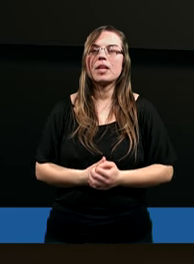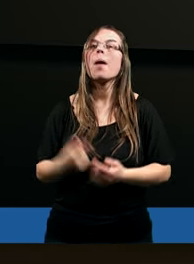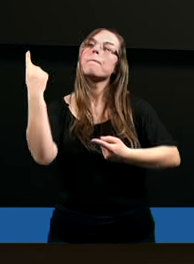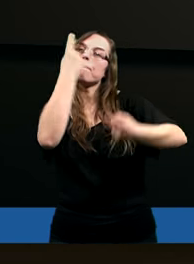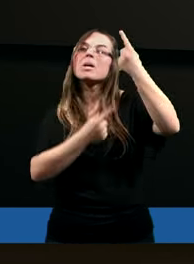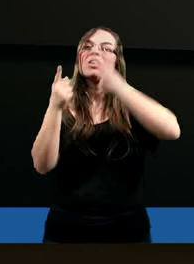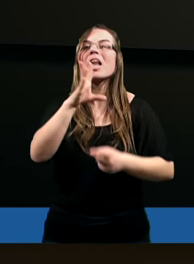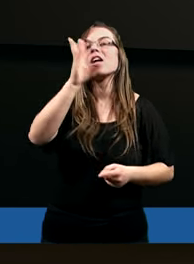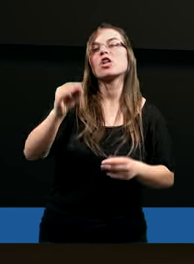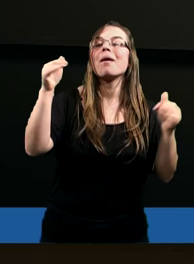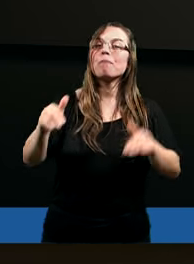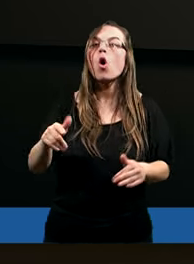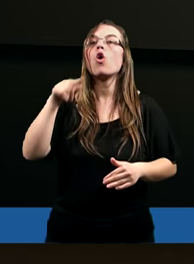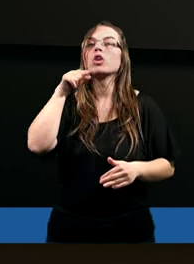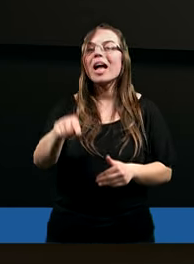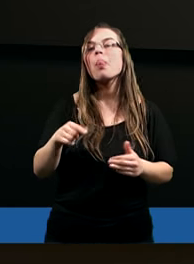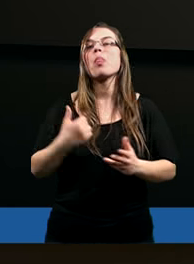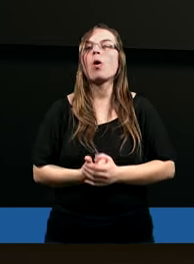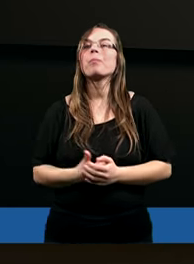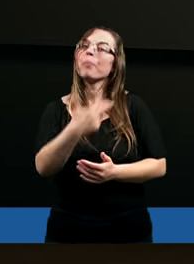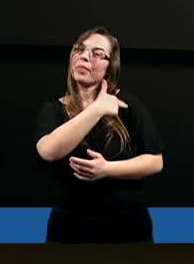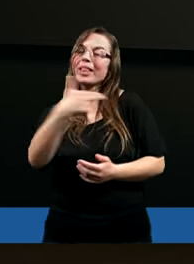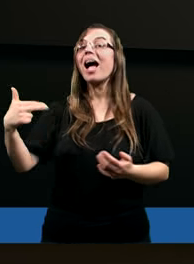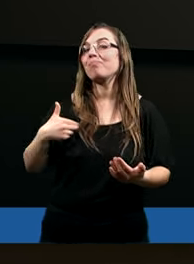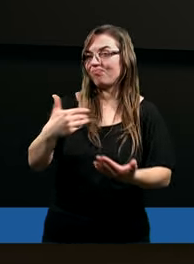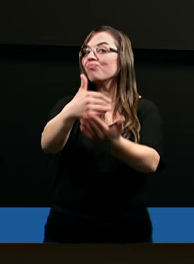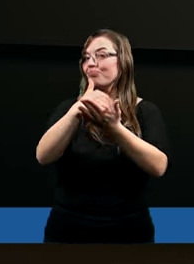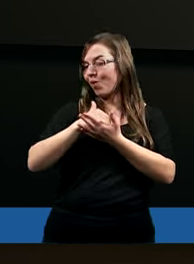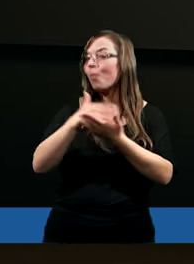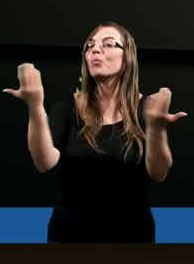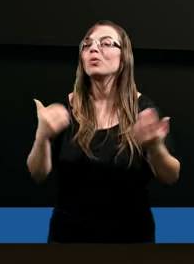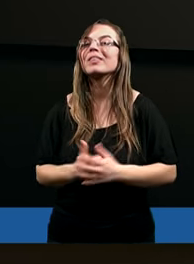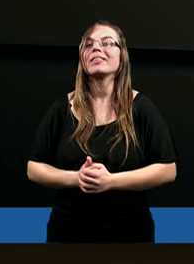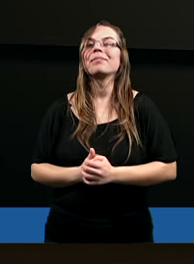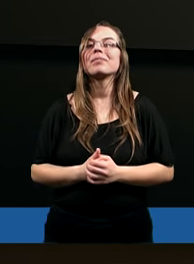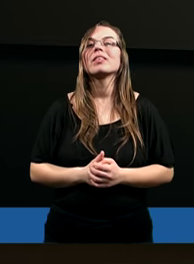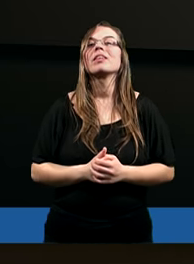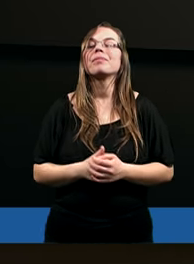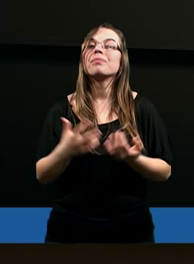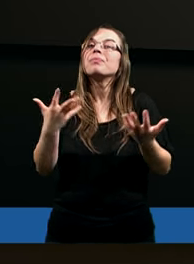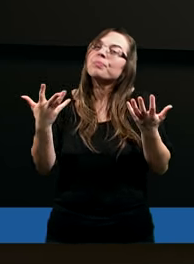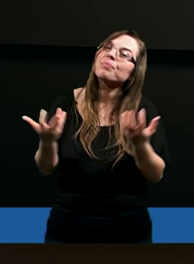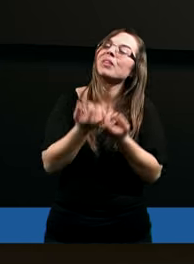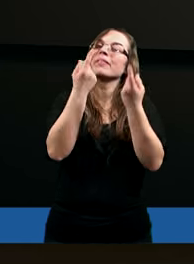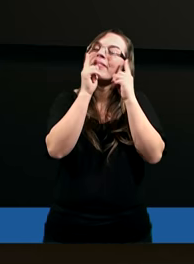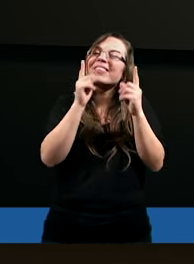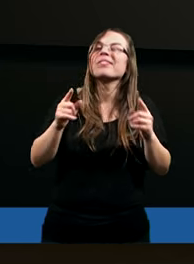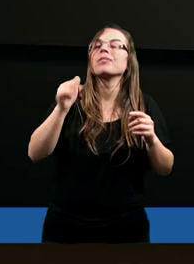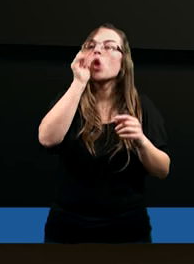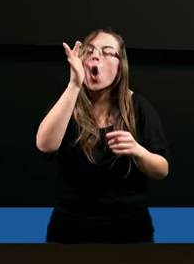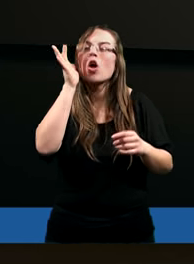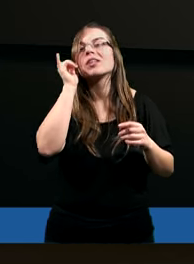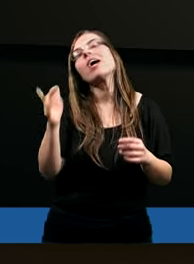Myślę, że może to nam pomóc podnieść wzrok z